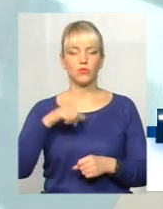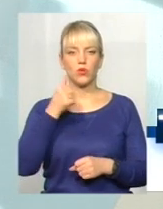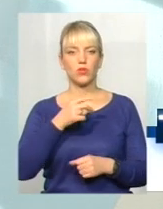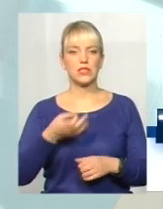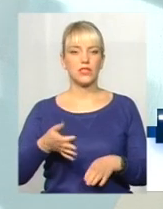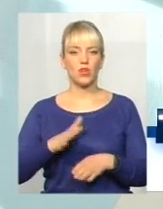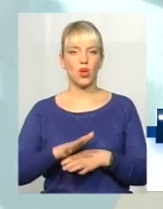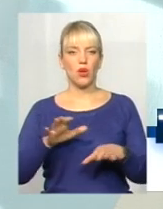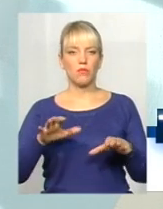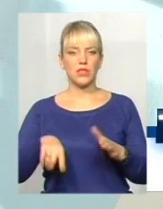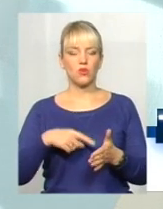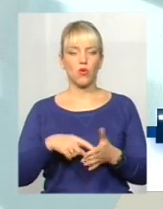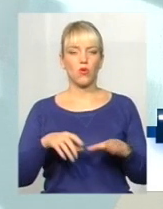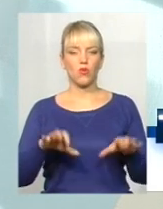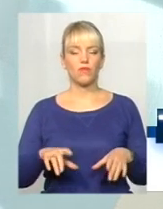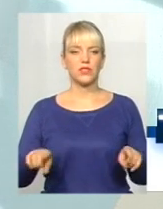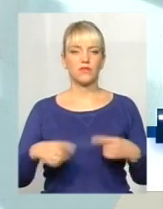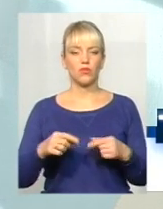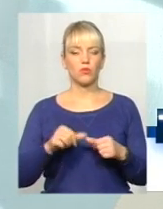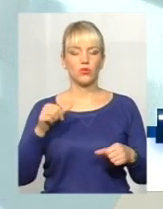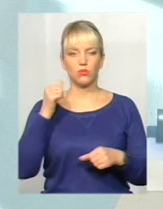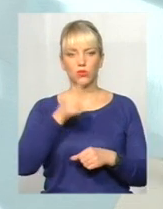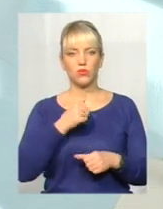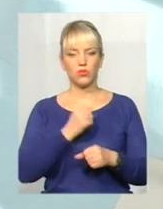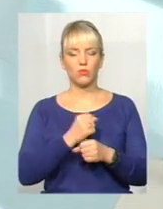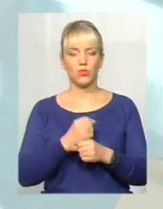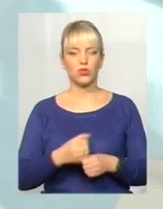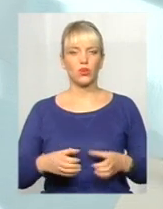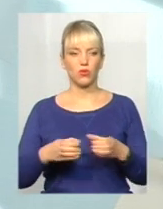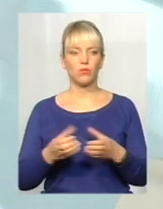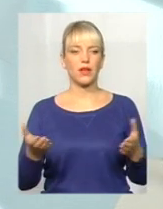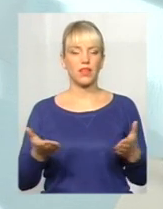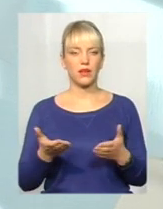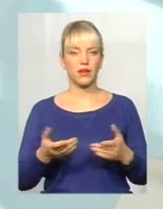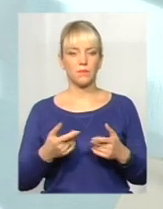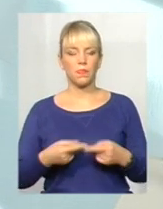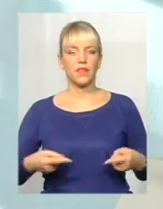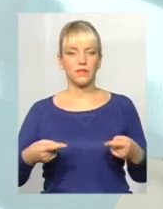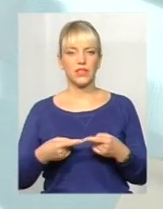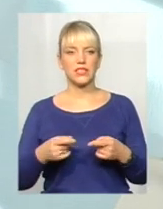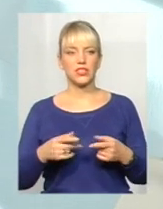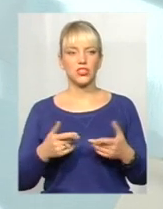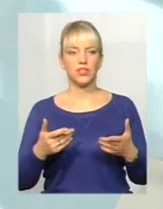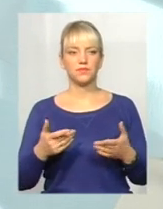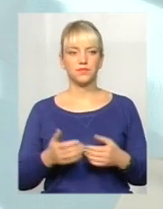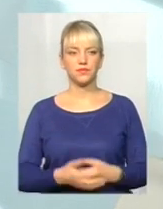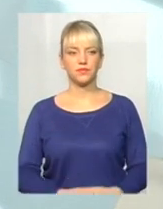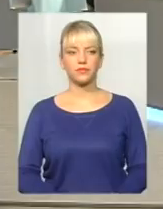розпорядженням міського голови створена, ще винулому році, створена робоча група, яка визначена якимось чином